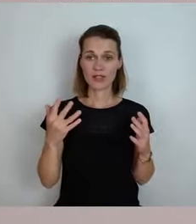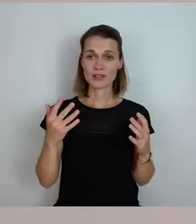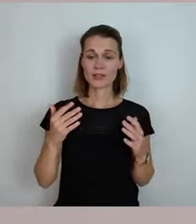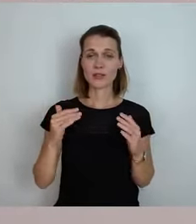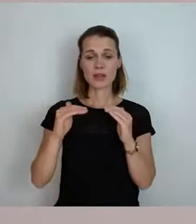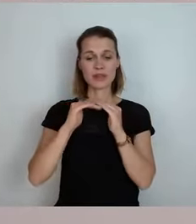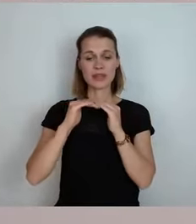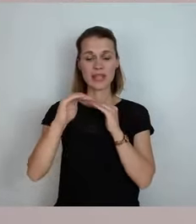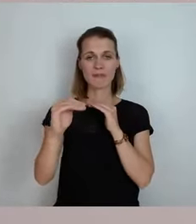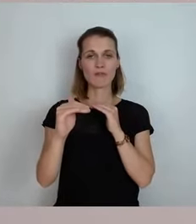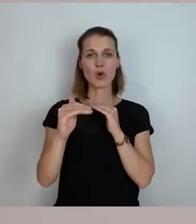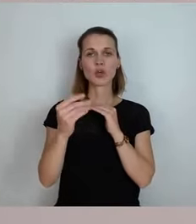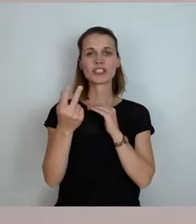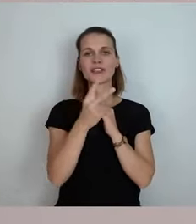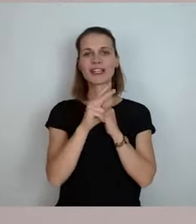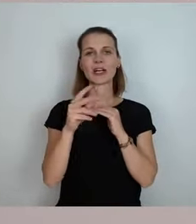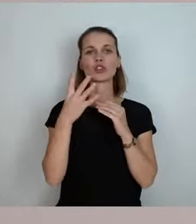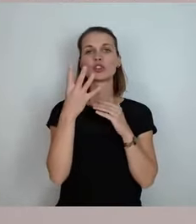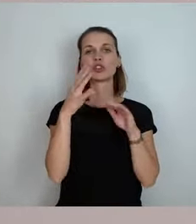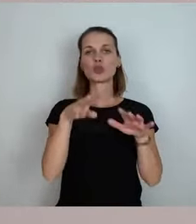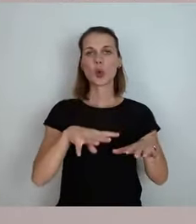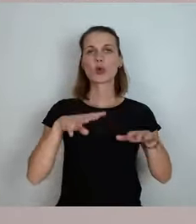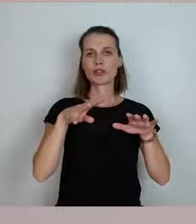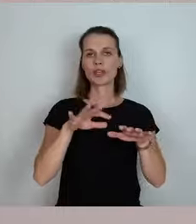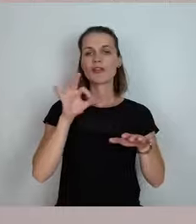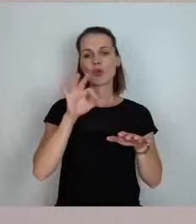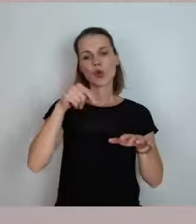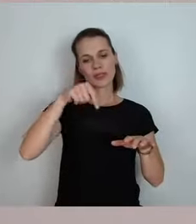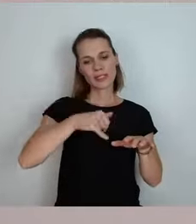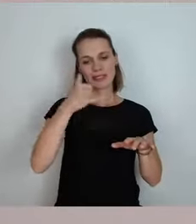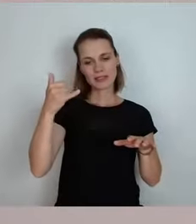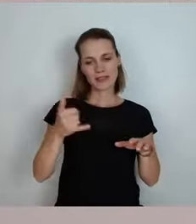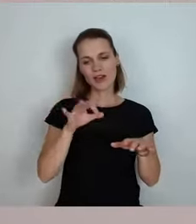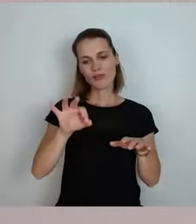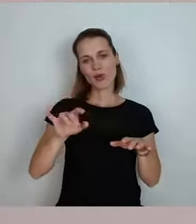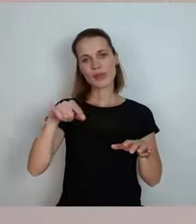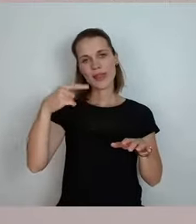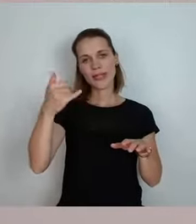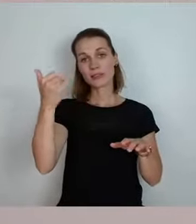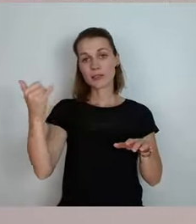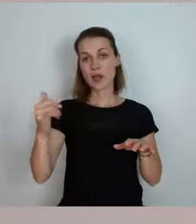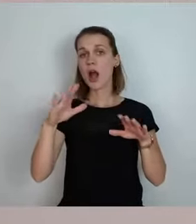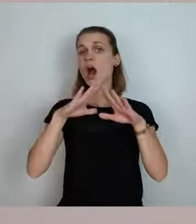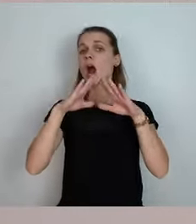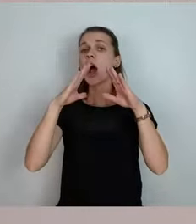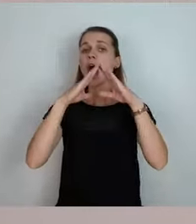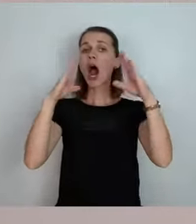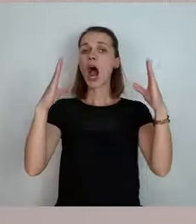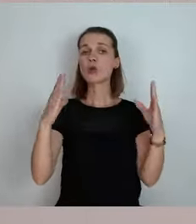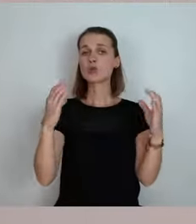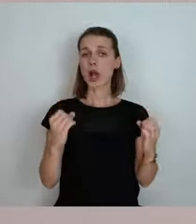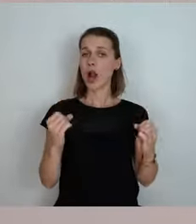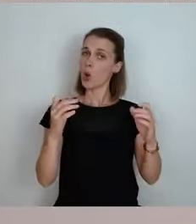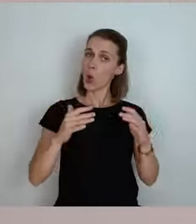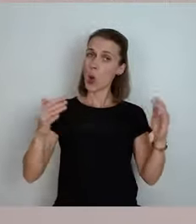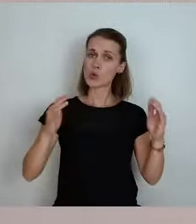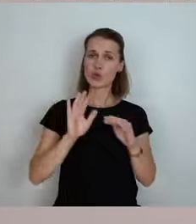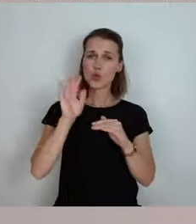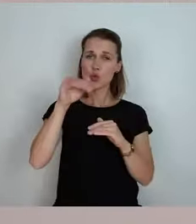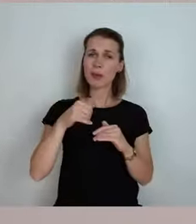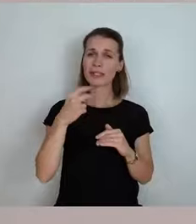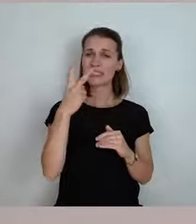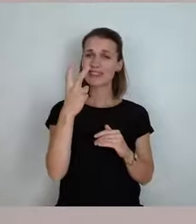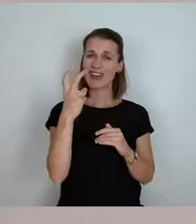für dieses und für nächstes Jahr. Das war ein Haushalt, der war groß, das sind deutlich über 20 Milliarden Euro. Sicher,